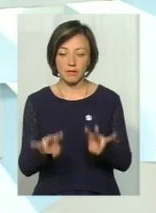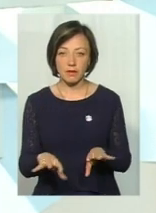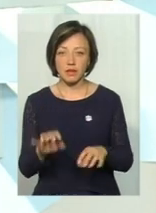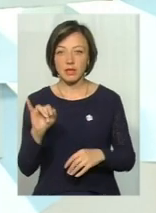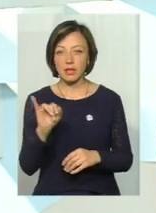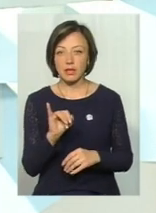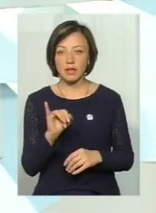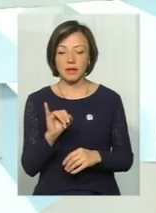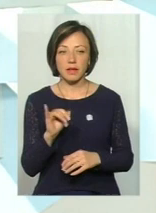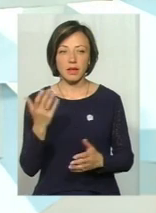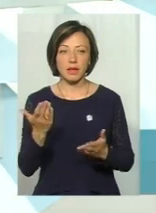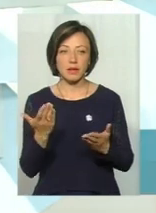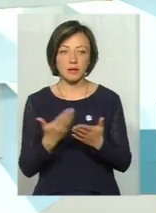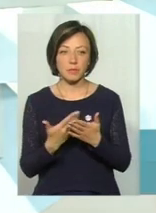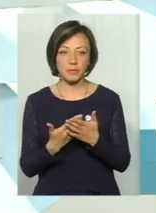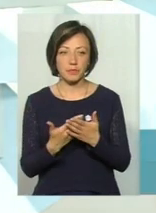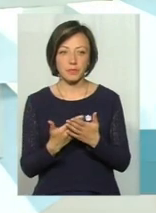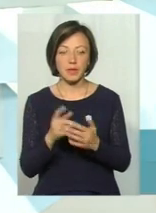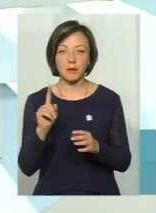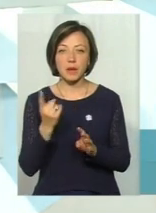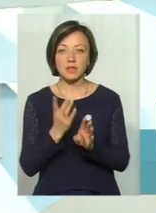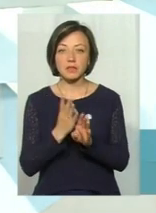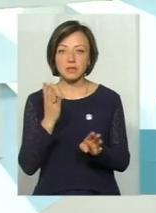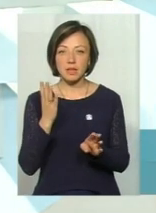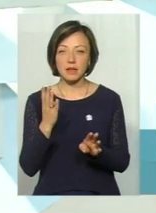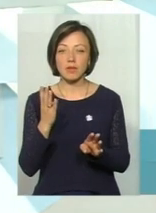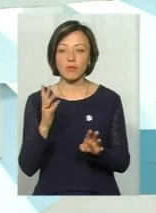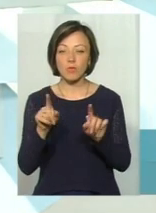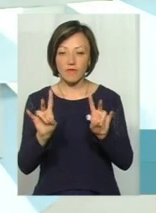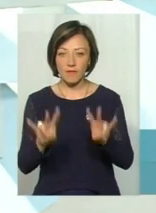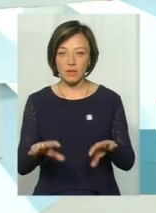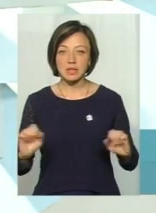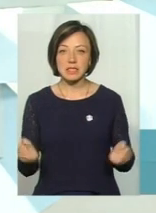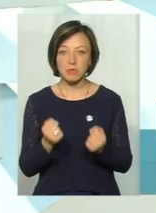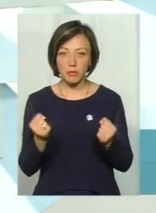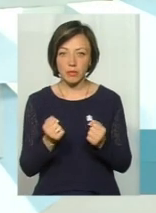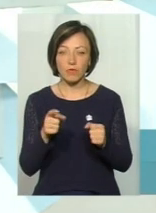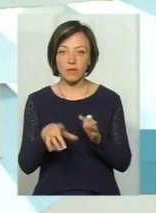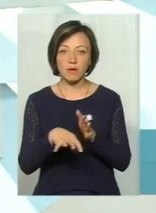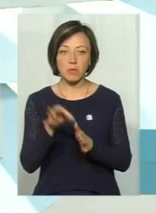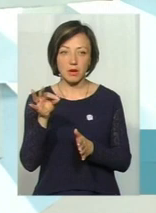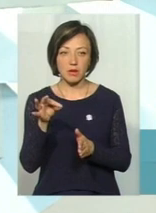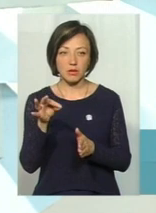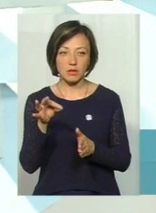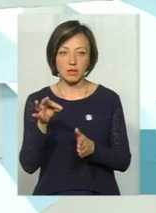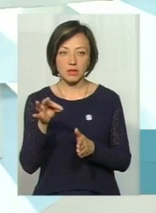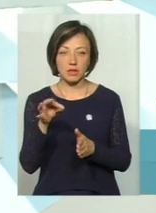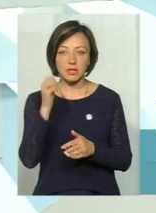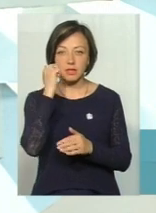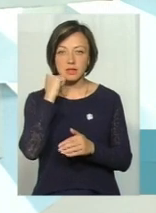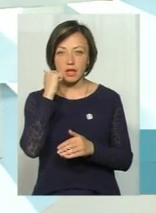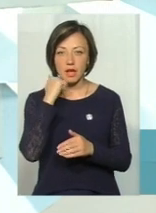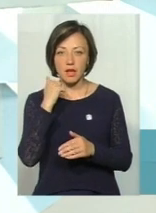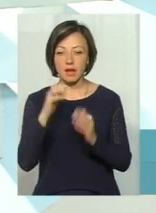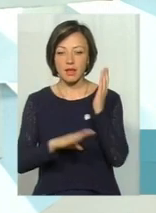І так, як вони, перш за все, будуть і зимувати на цій території, а для зимівлі вони вибирають, це старі пеньки,